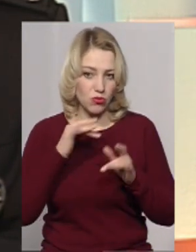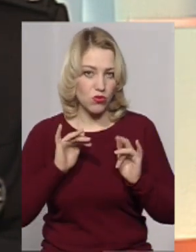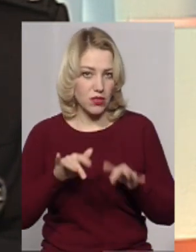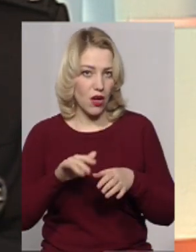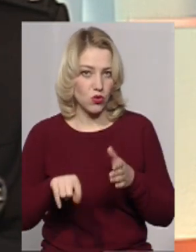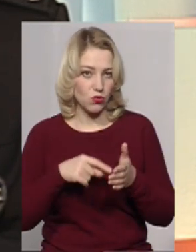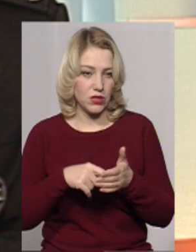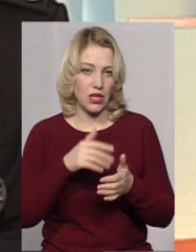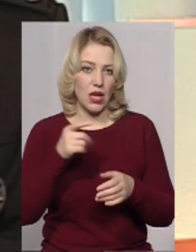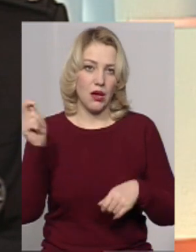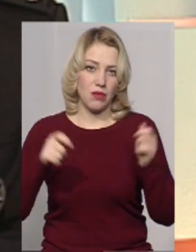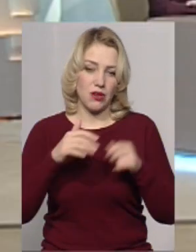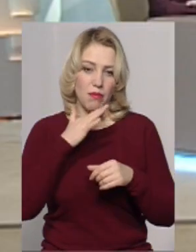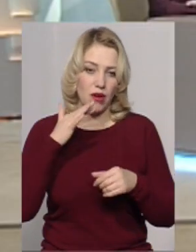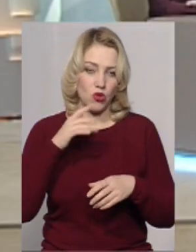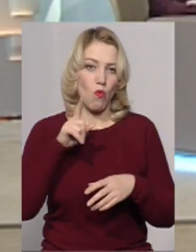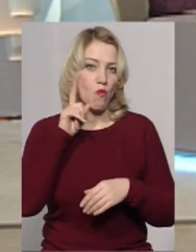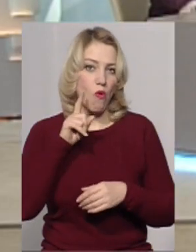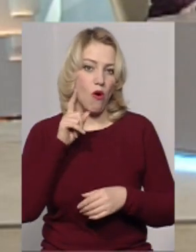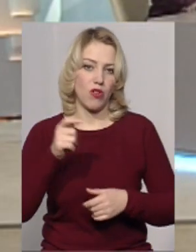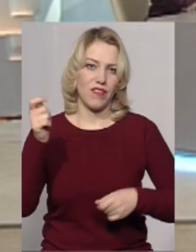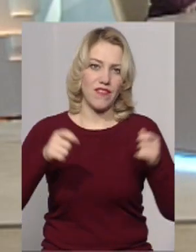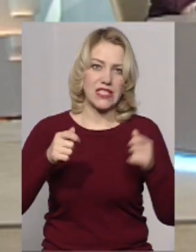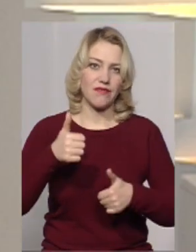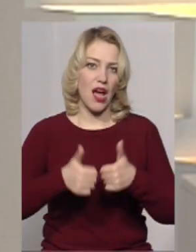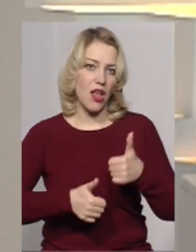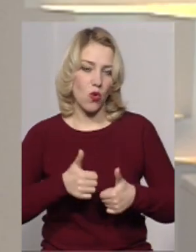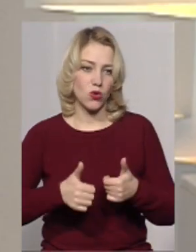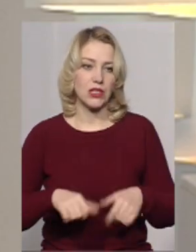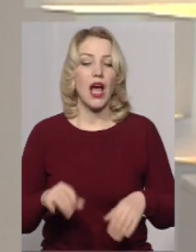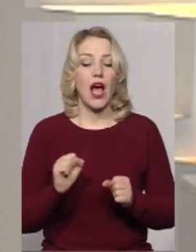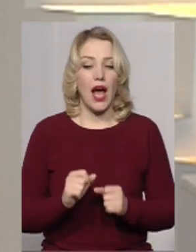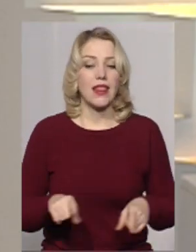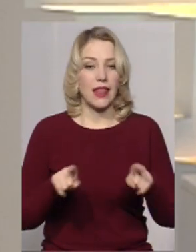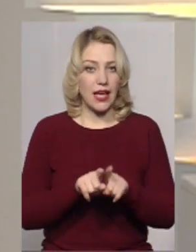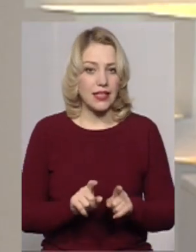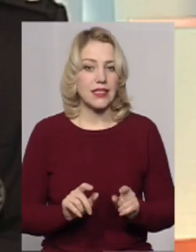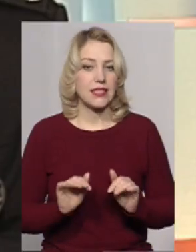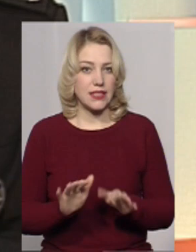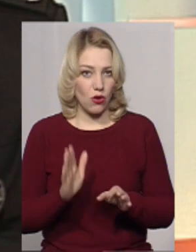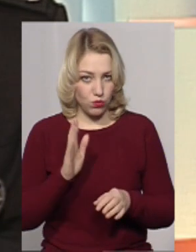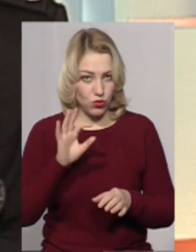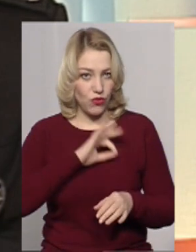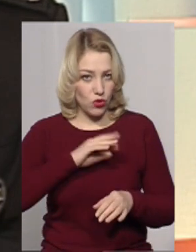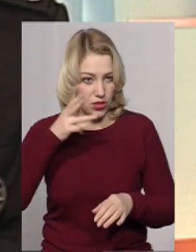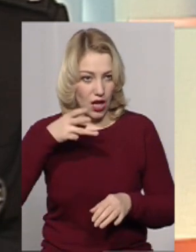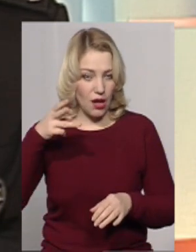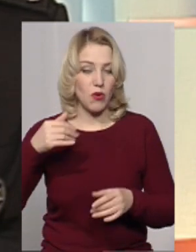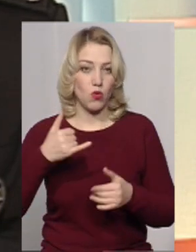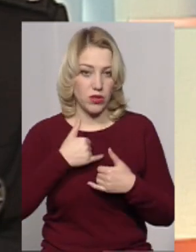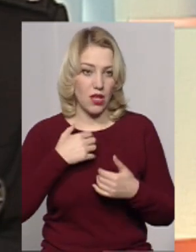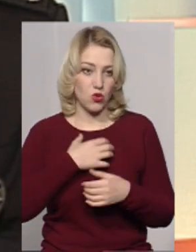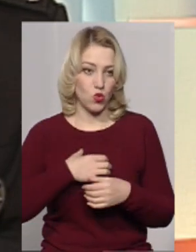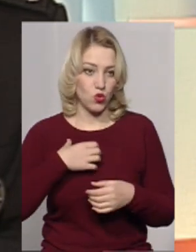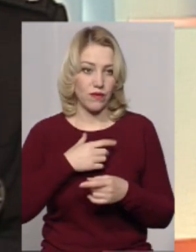заходів в місті, приїжджає багато молоді, фестивалі, конкурси. А на таких заходах будуть використовуватись також камери? Ну, я ж кажу, що в нас основні,